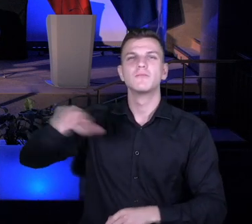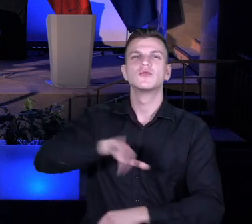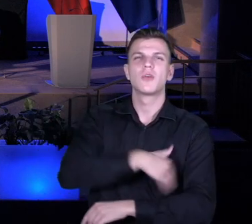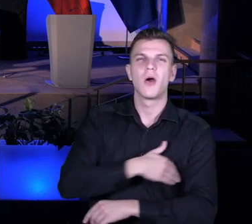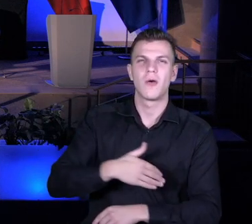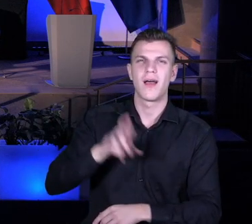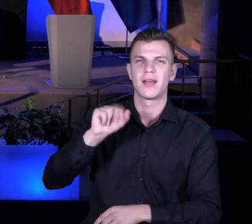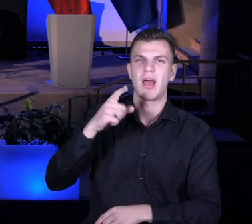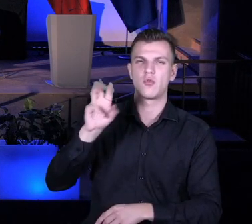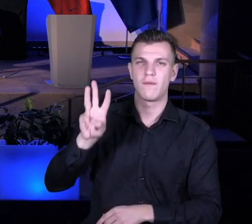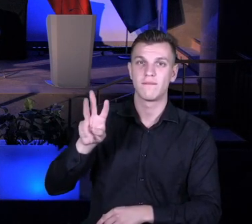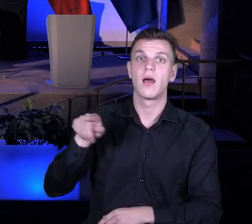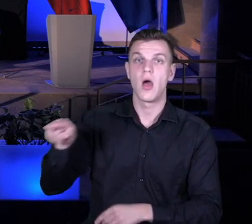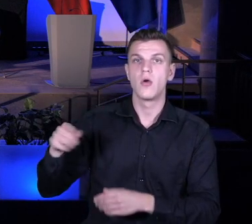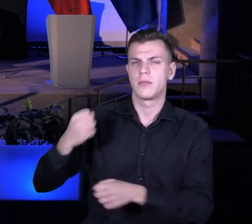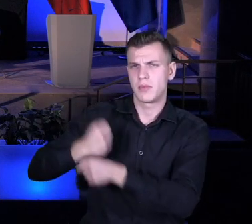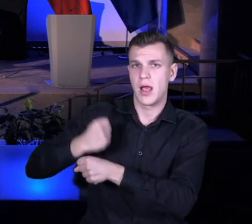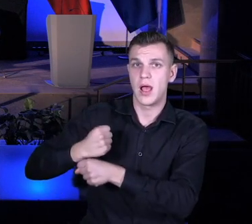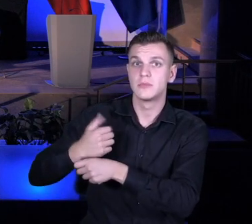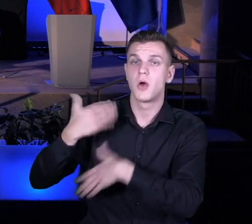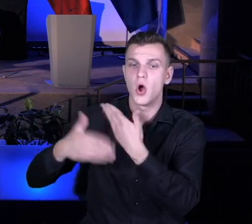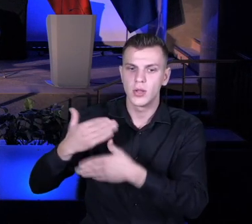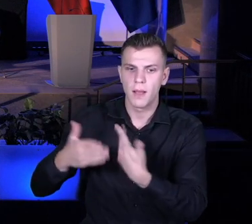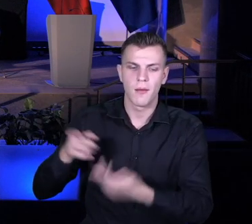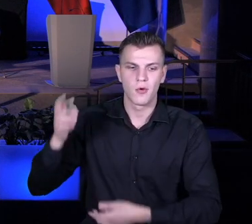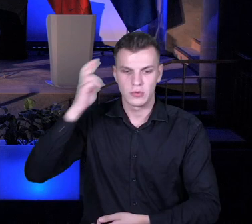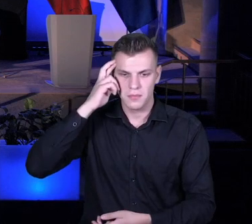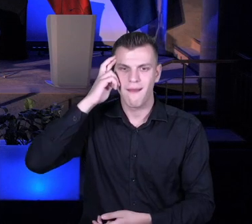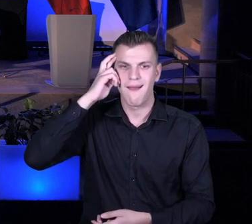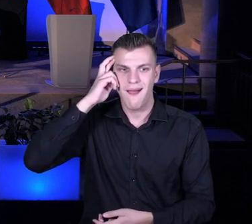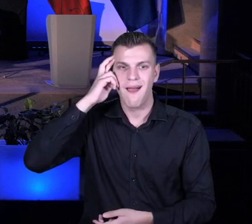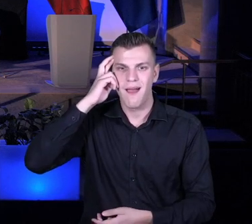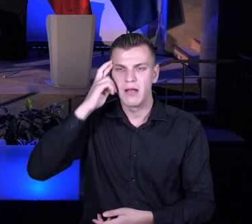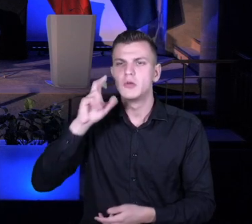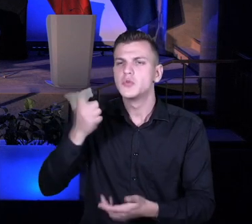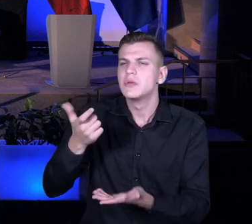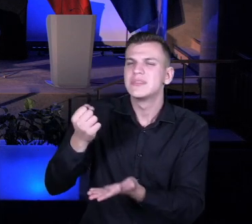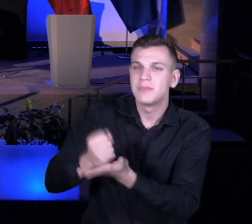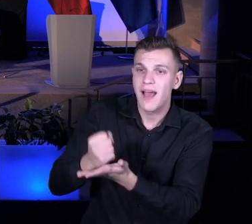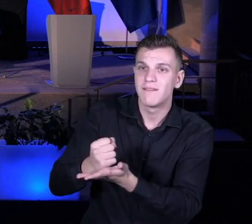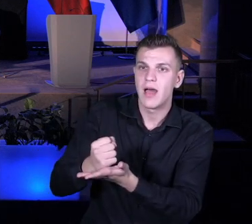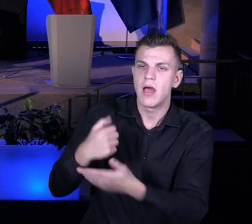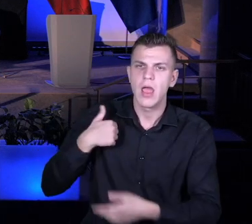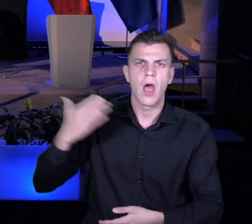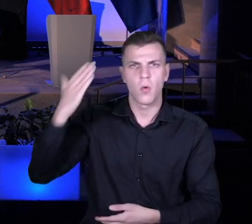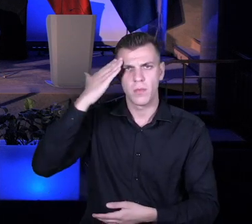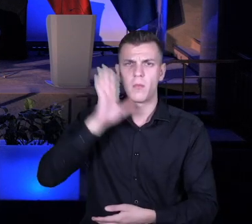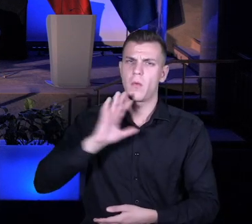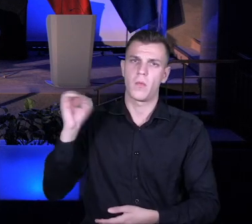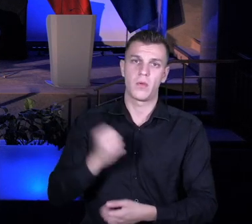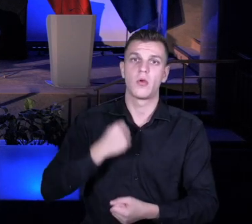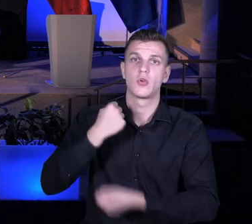nagle dowiadywali się, że są ekspertami w danej dziedzinie, mieli okazję być